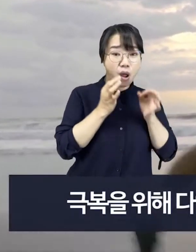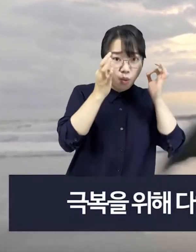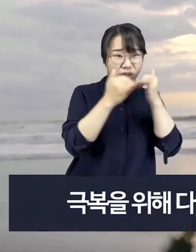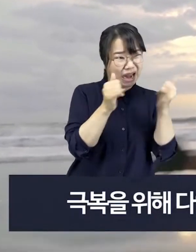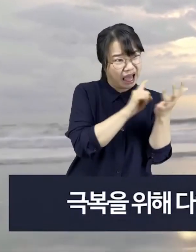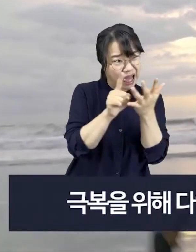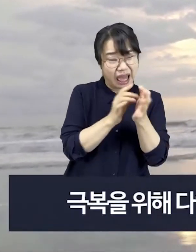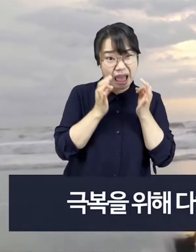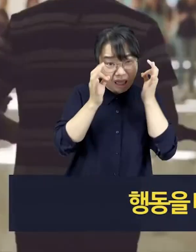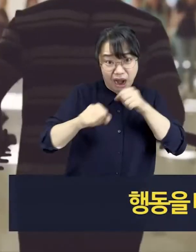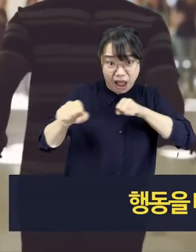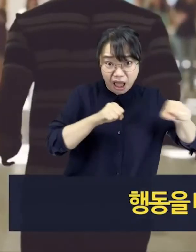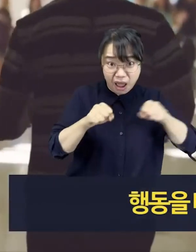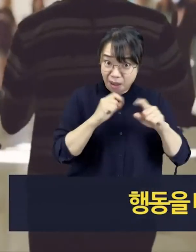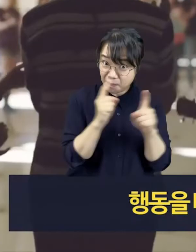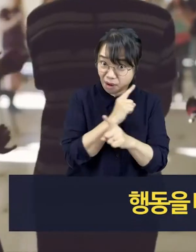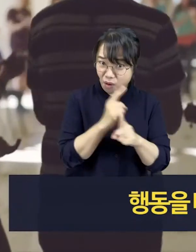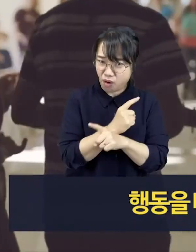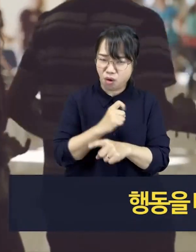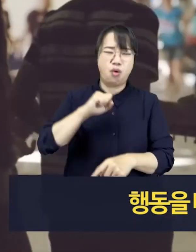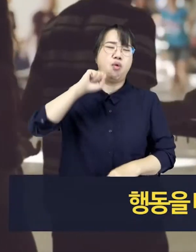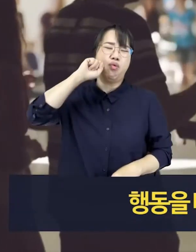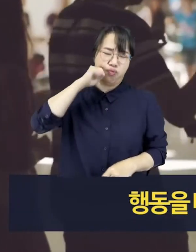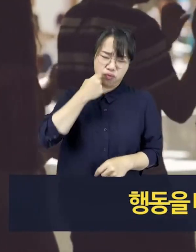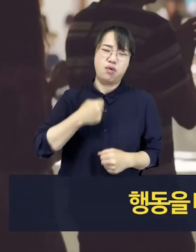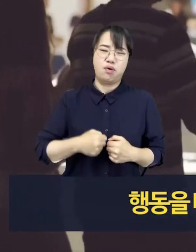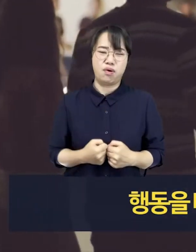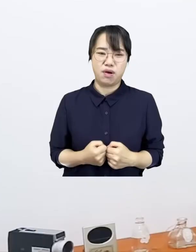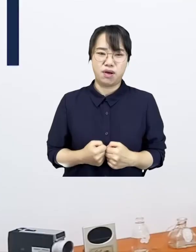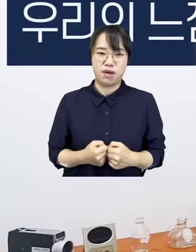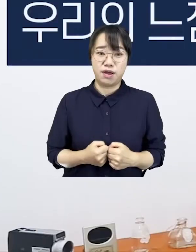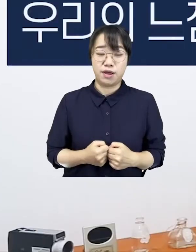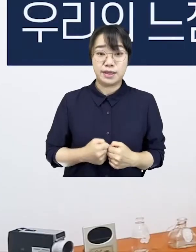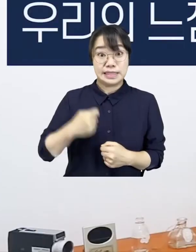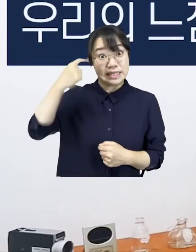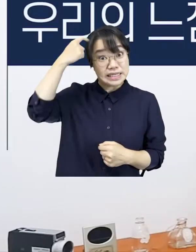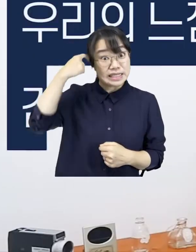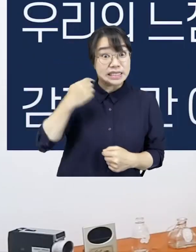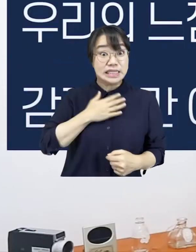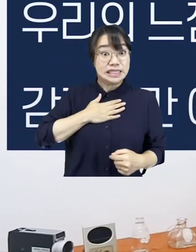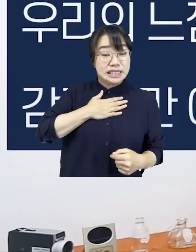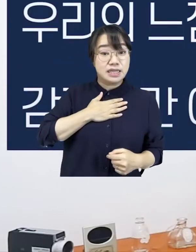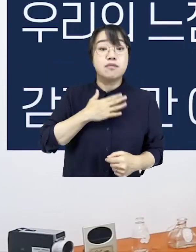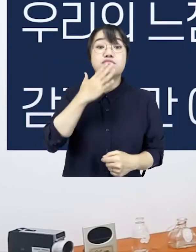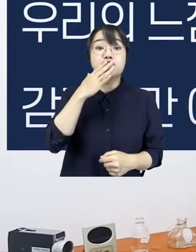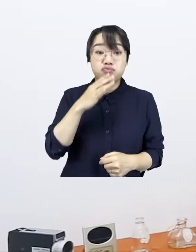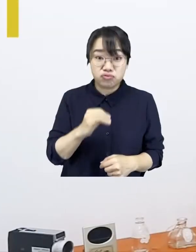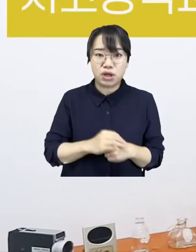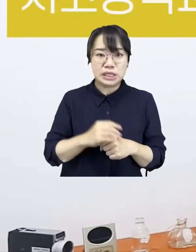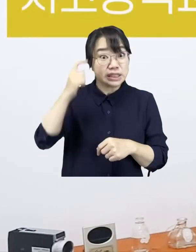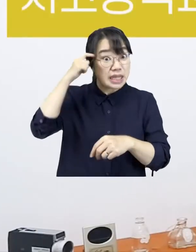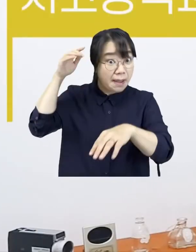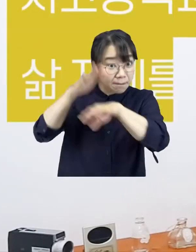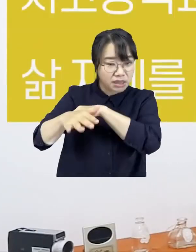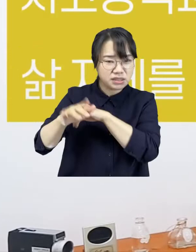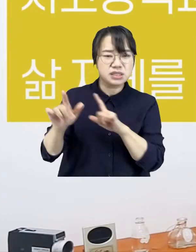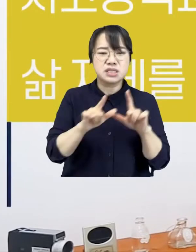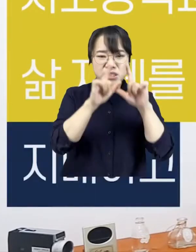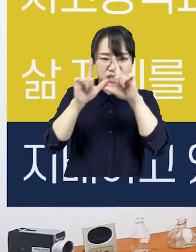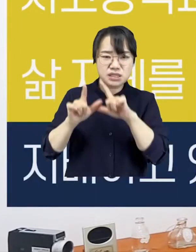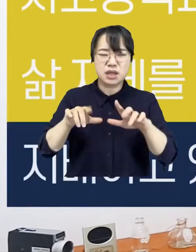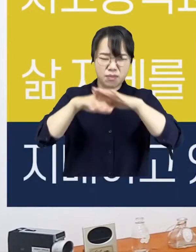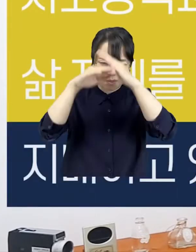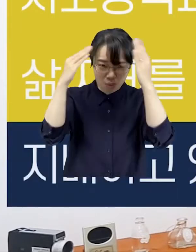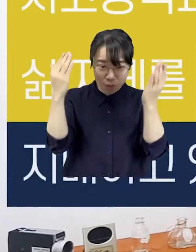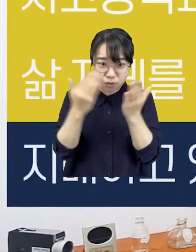하거나 사람을 만나는 등 행동을 바꾸는 것은 쉽지 않다는 거죠 우리의 느낌, 감정뿐만 아니라 사고방식과 삶